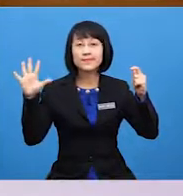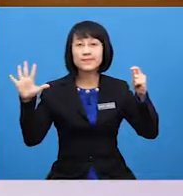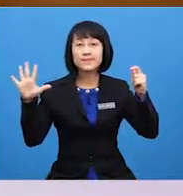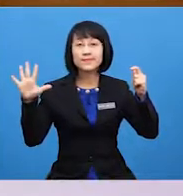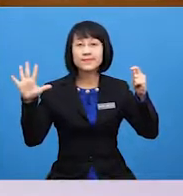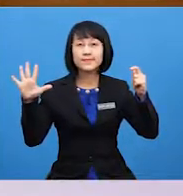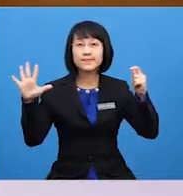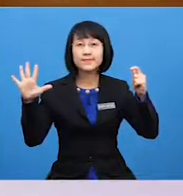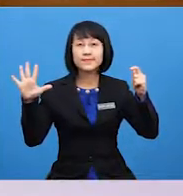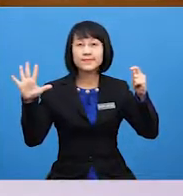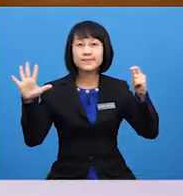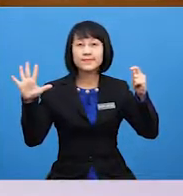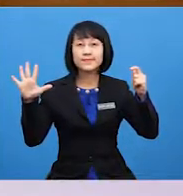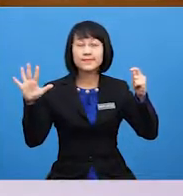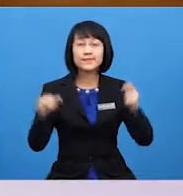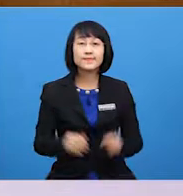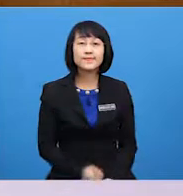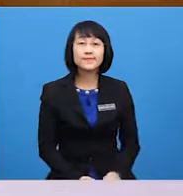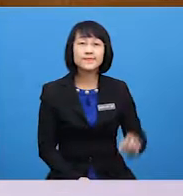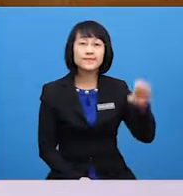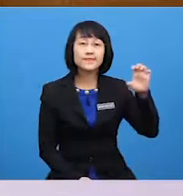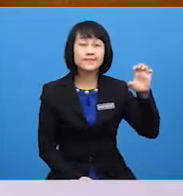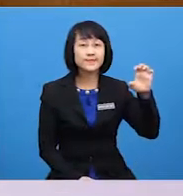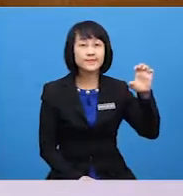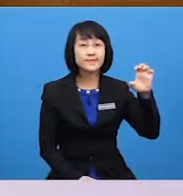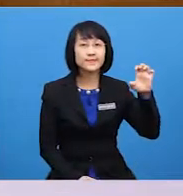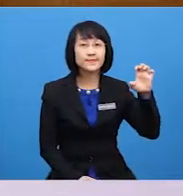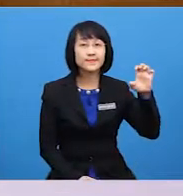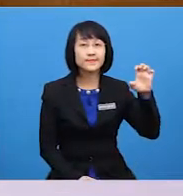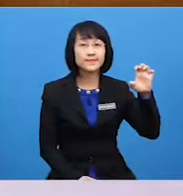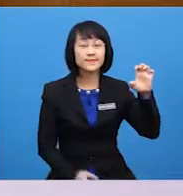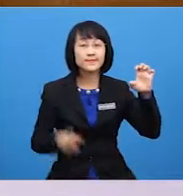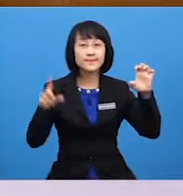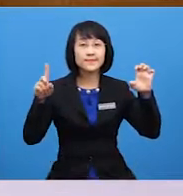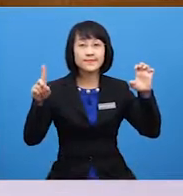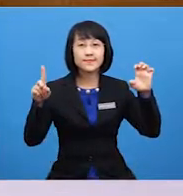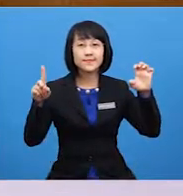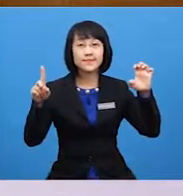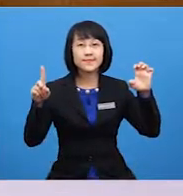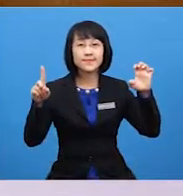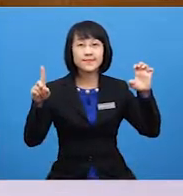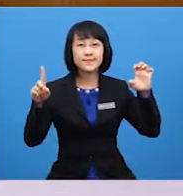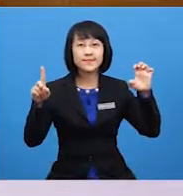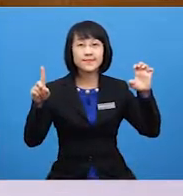Letter E Is Two One One And five